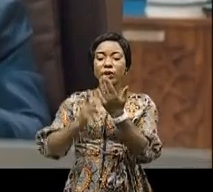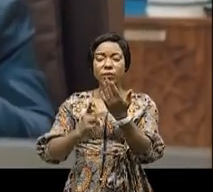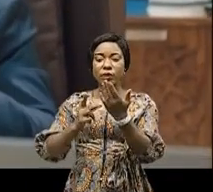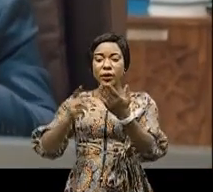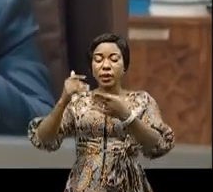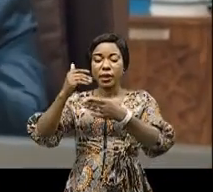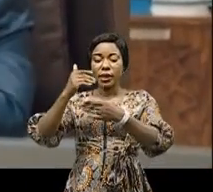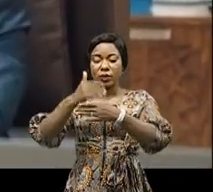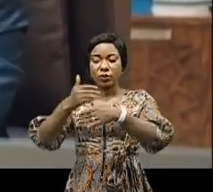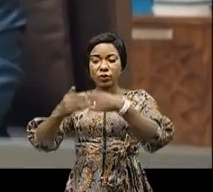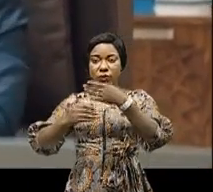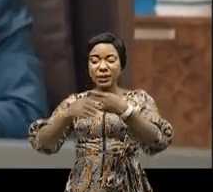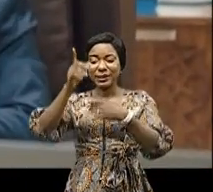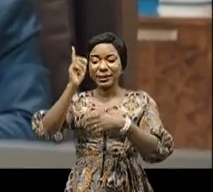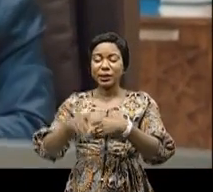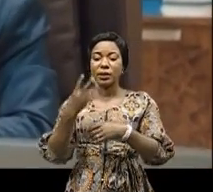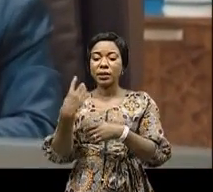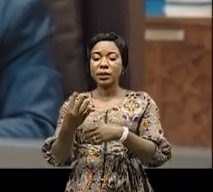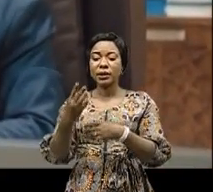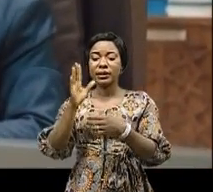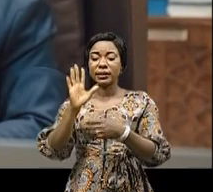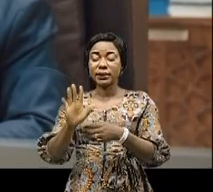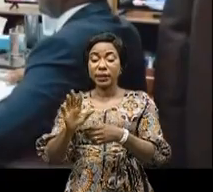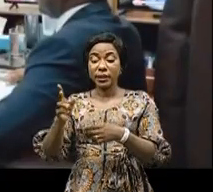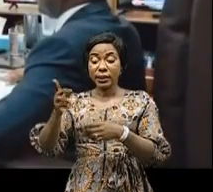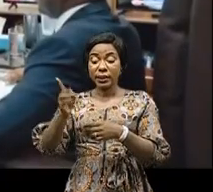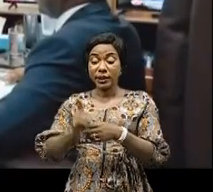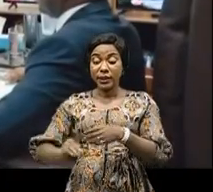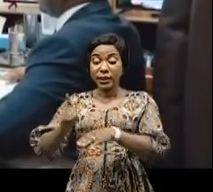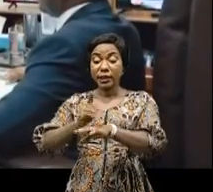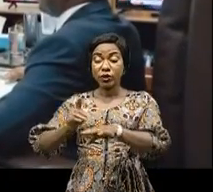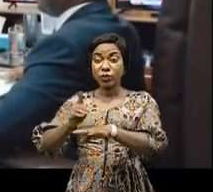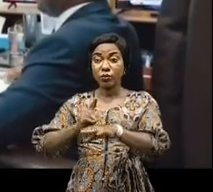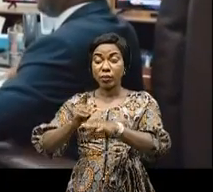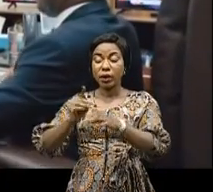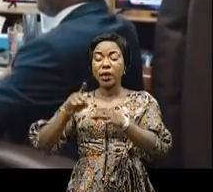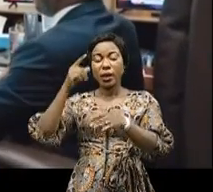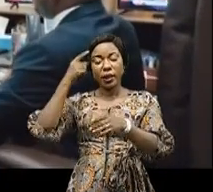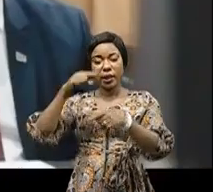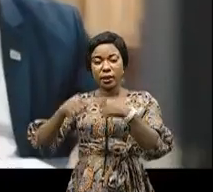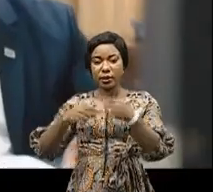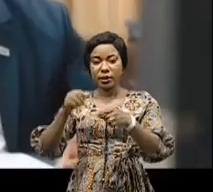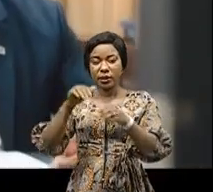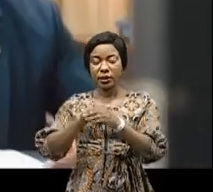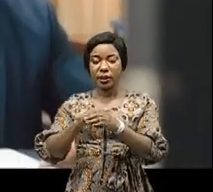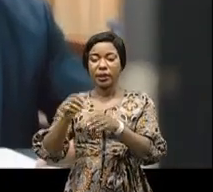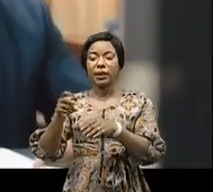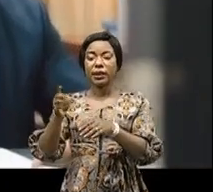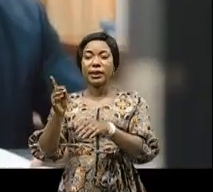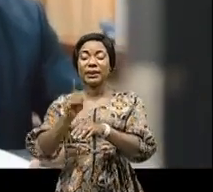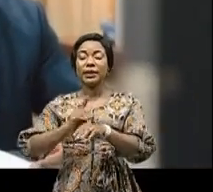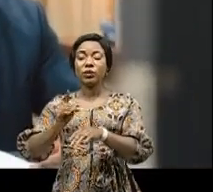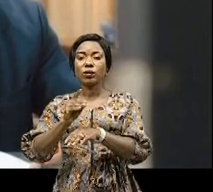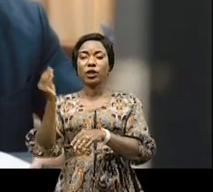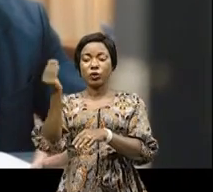réhabilitation de 145 territoires qu'il a lancé le week-end dernier en territoire des Kengi-Provinces de Quangô dans